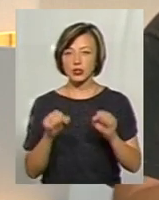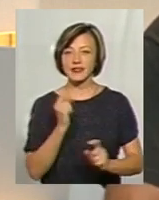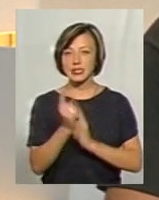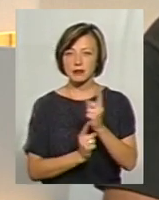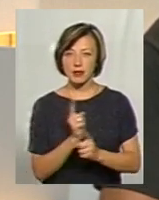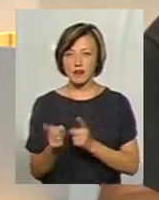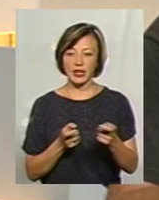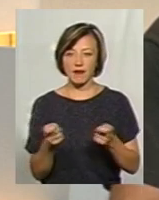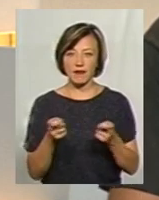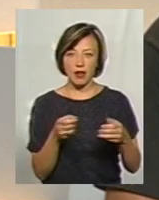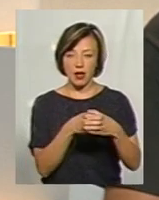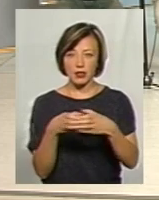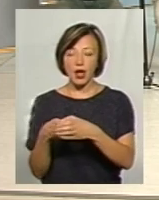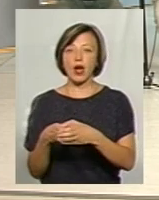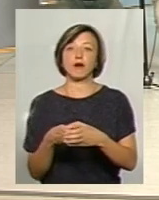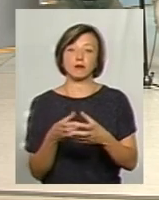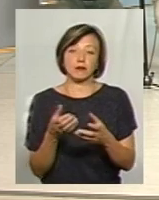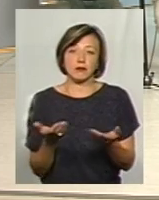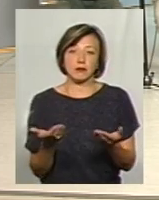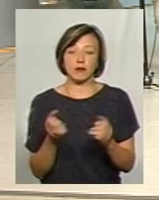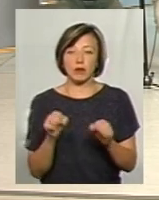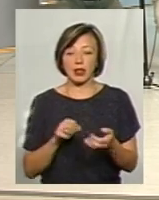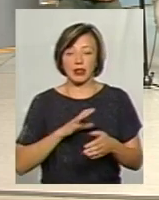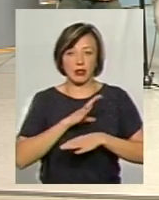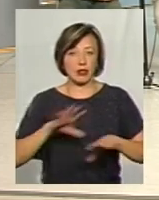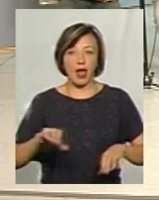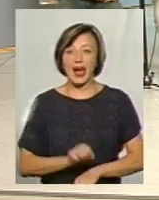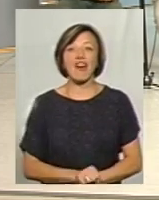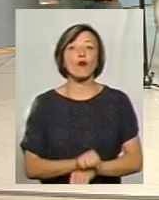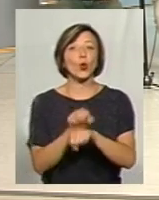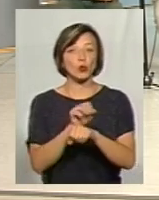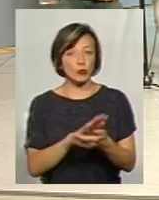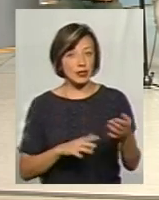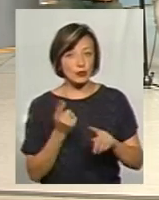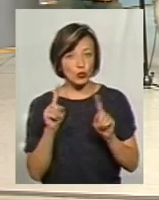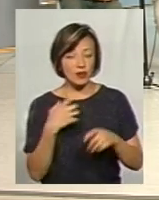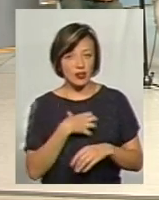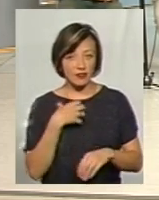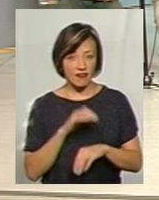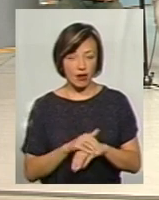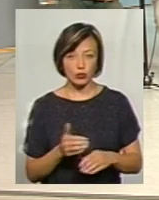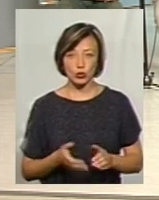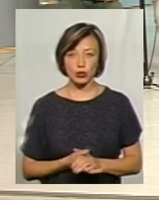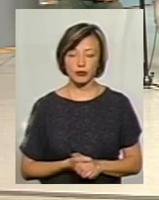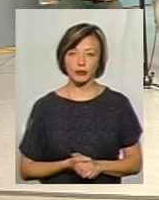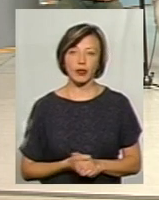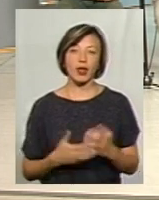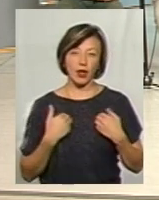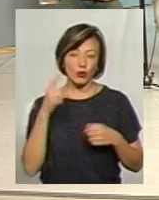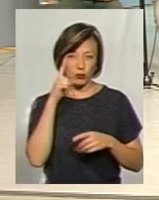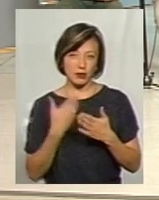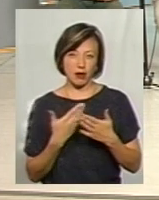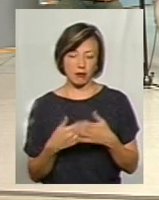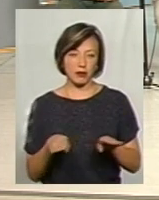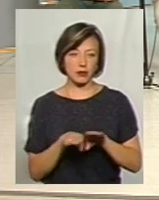періодично, прогнозовано. Це дасть можливість уникнути революції в подальшому. І це дуже важливий фактор. Я думаю, десь так,